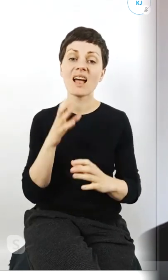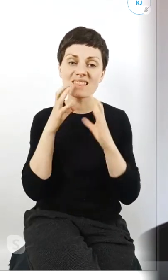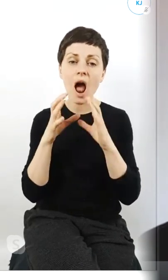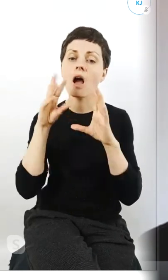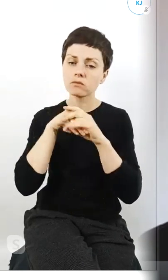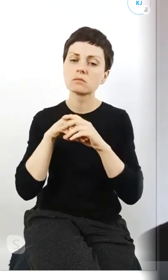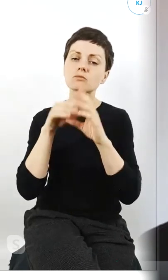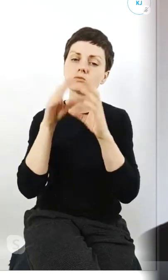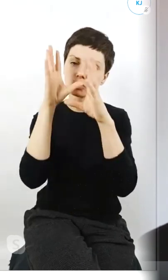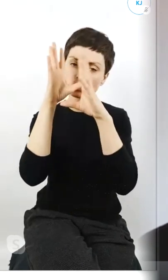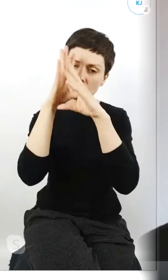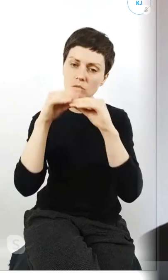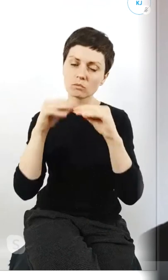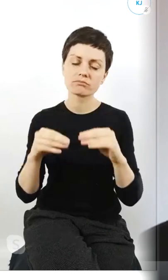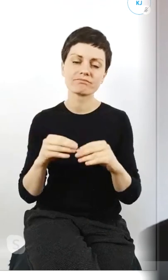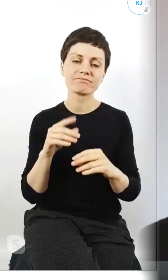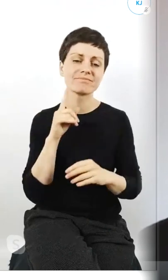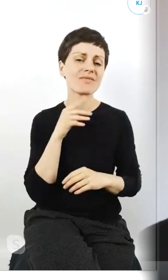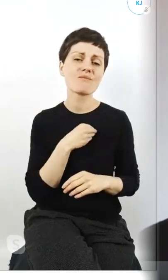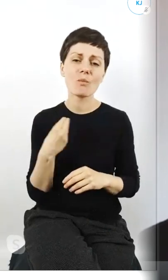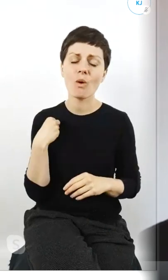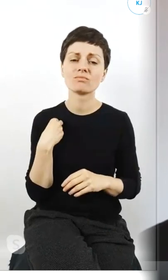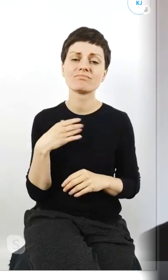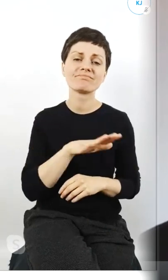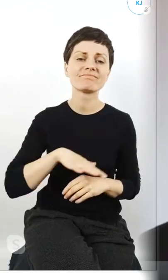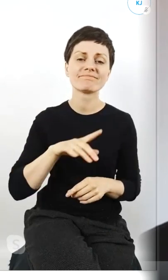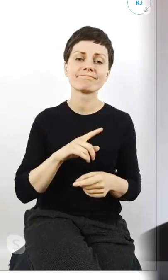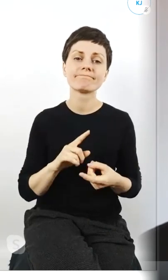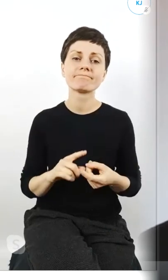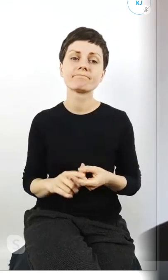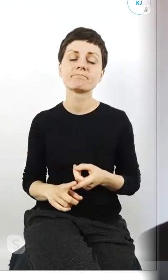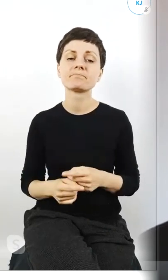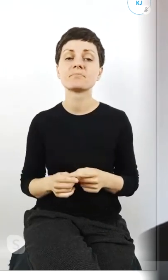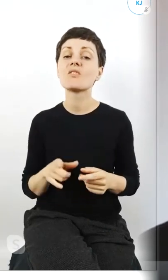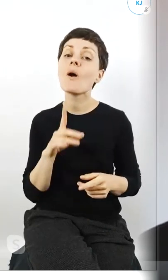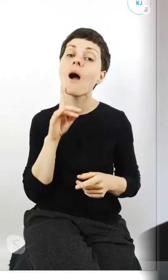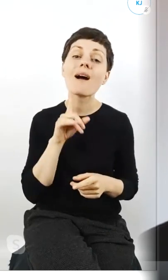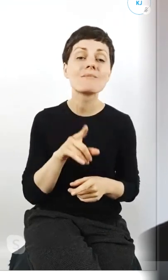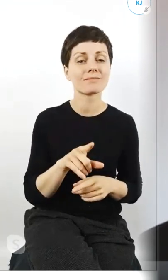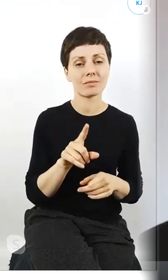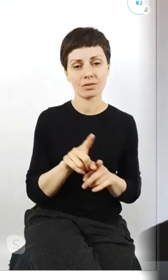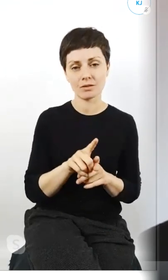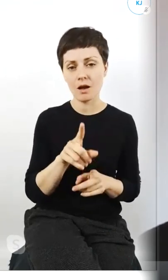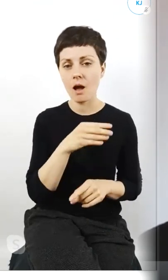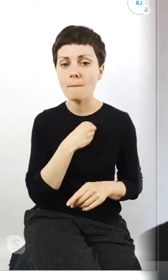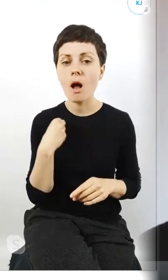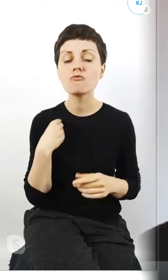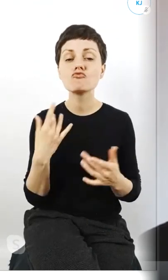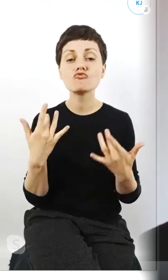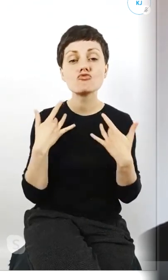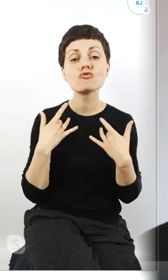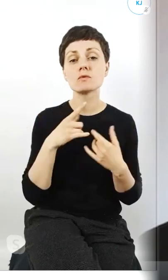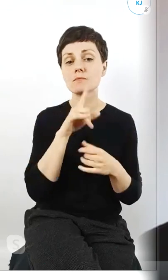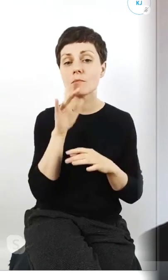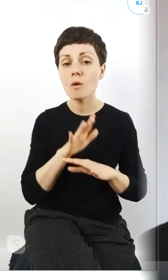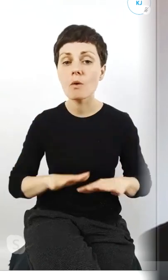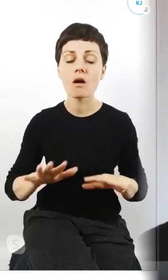niestety w polskiej scenie w polskim życiu nawet społecznym politycznym po prostu tego brakuje